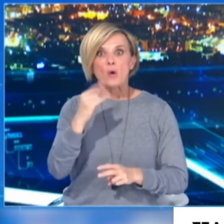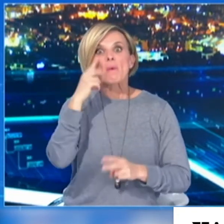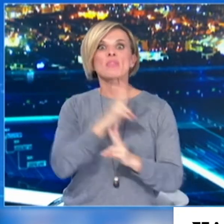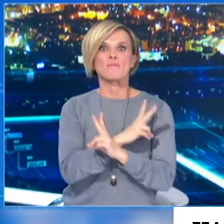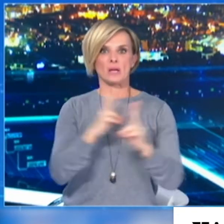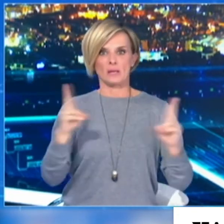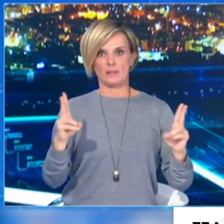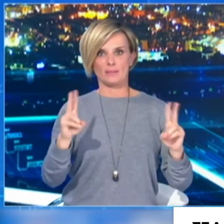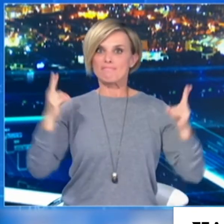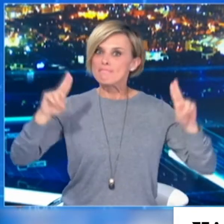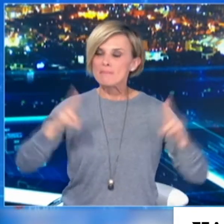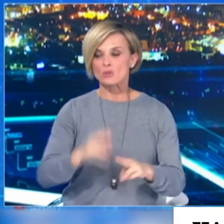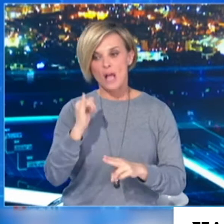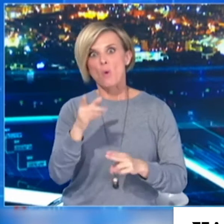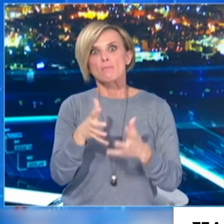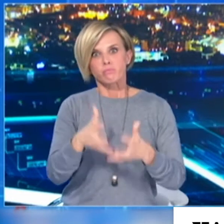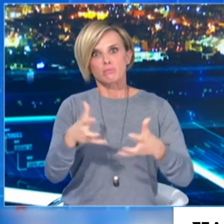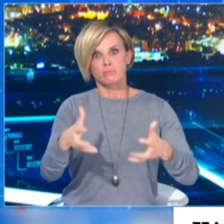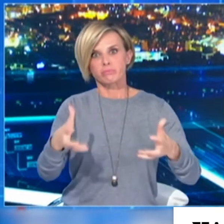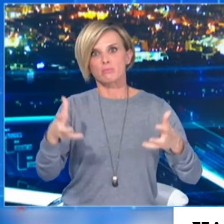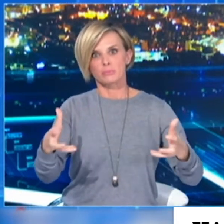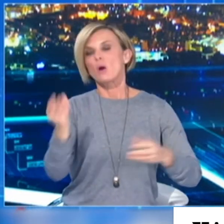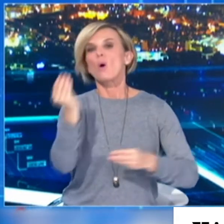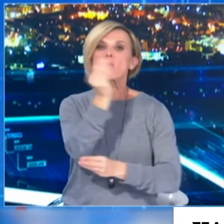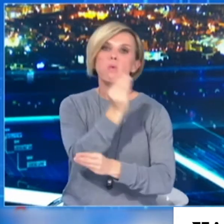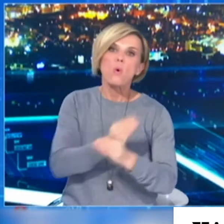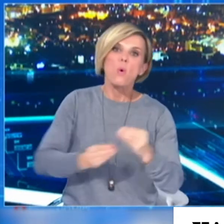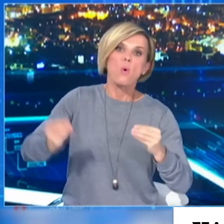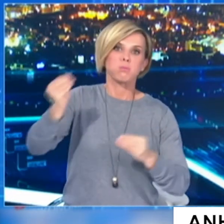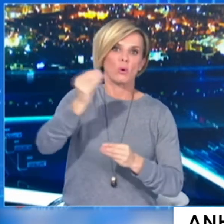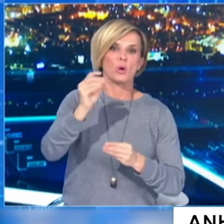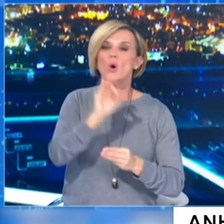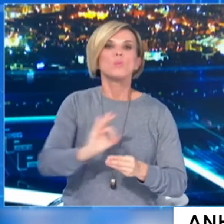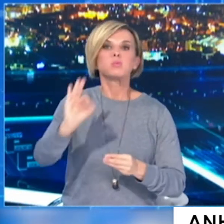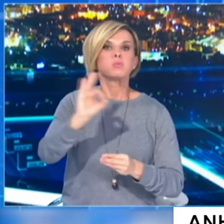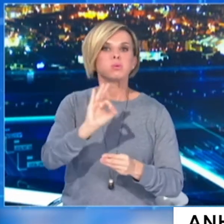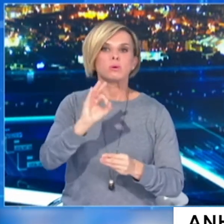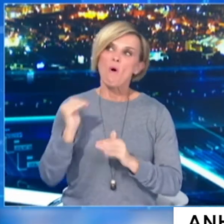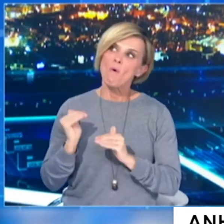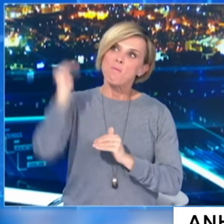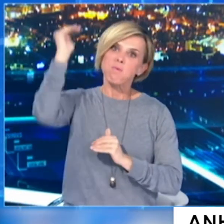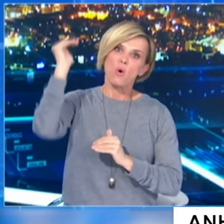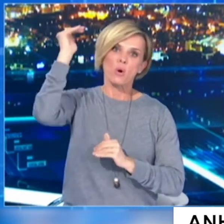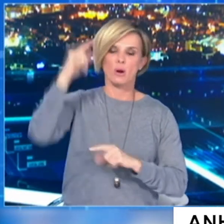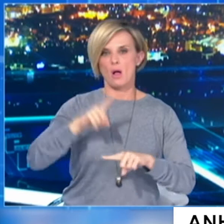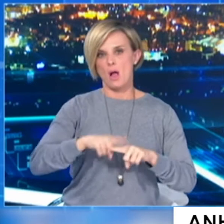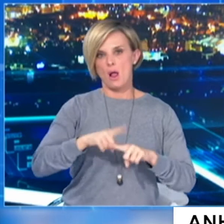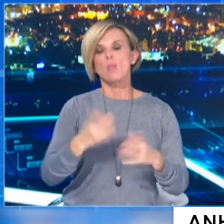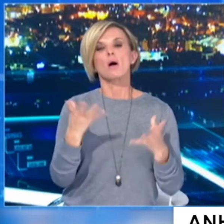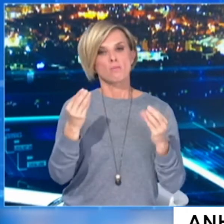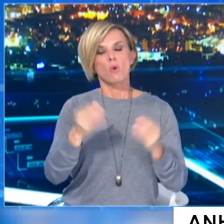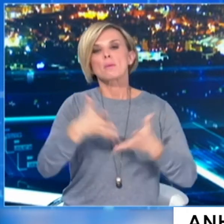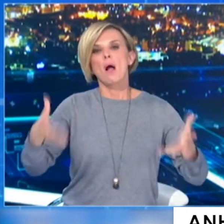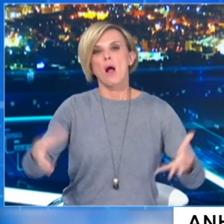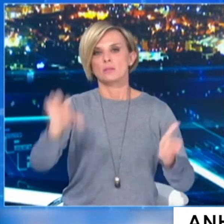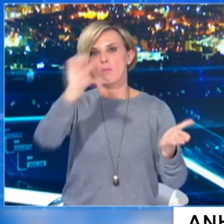κρουσμάτων. Το επιδημιολογικό φορτίο παραμένει σε υψηλό επίπεδο, ιδιαίτερα στη Βόρεια Ελλάδα και σε πολλές μεγάλες πόλεις.